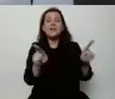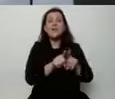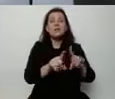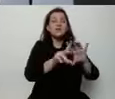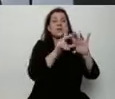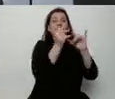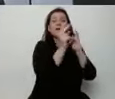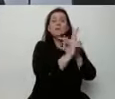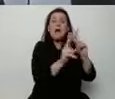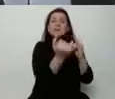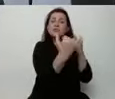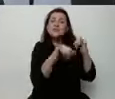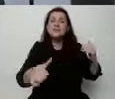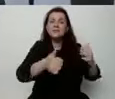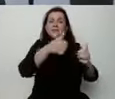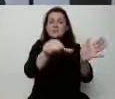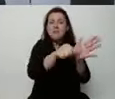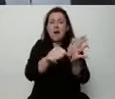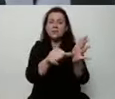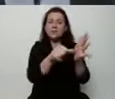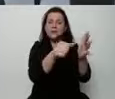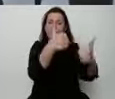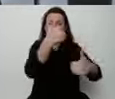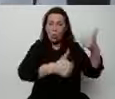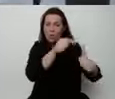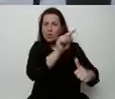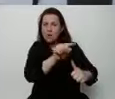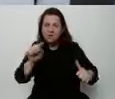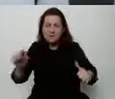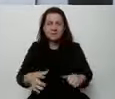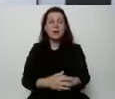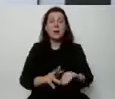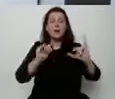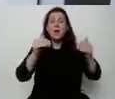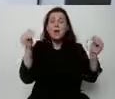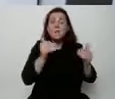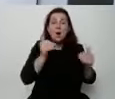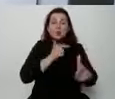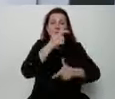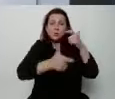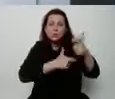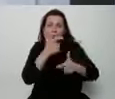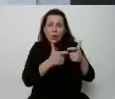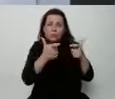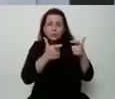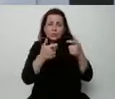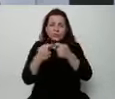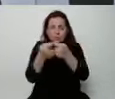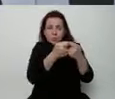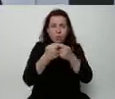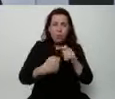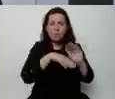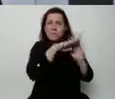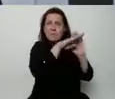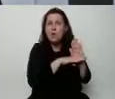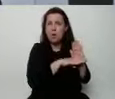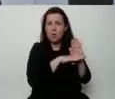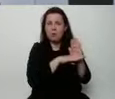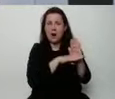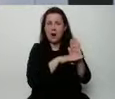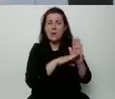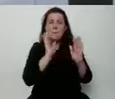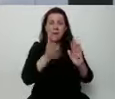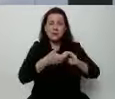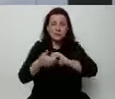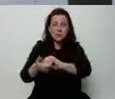innymi kontrkandydatami. A mianowicie o tym, jak możemy skonstruować wspólny program, który odbuduje wspólnotę